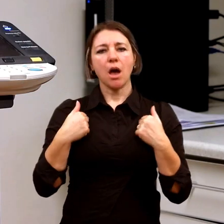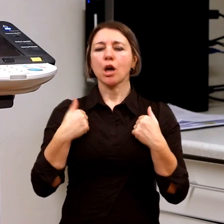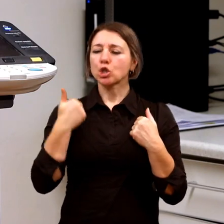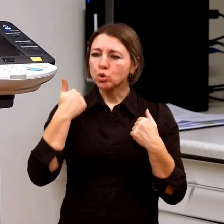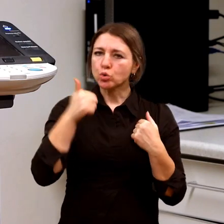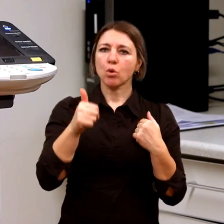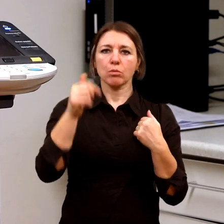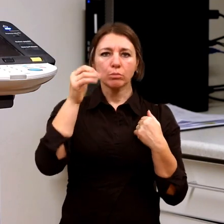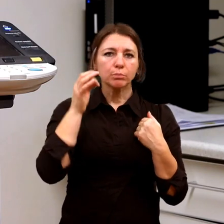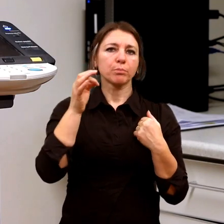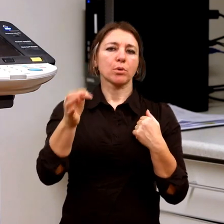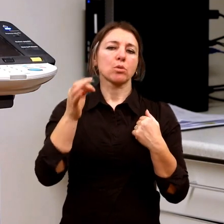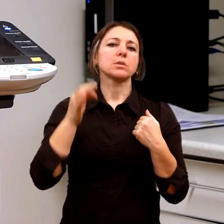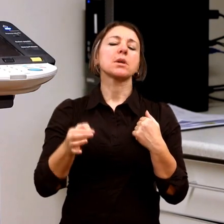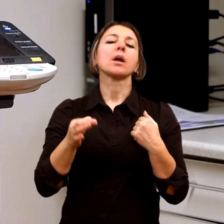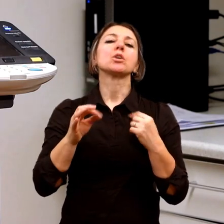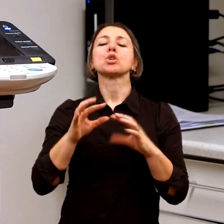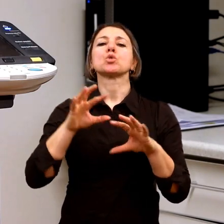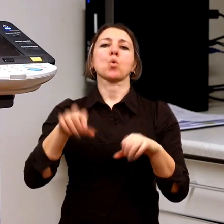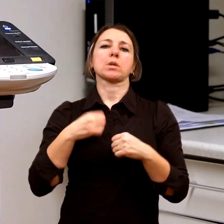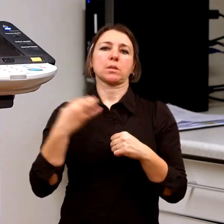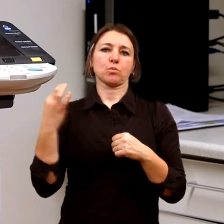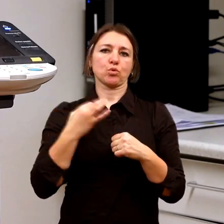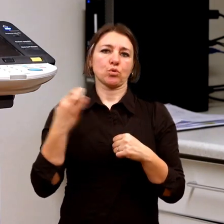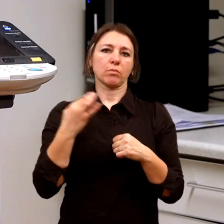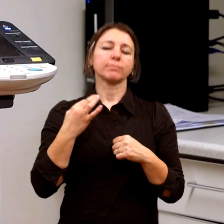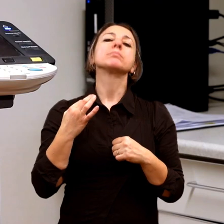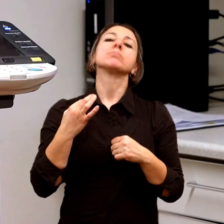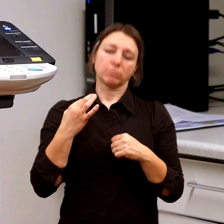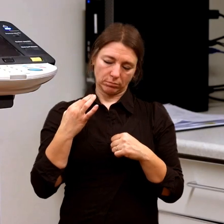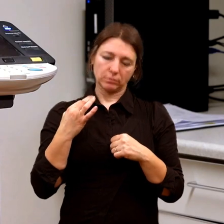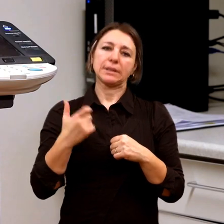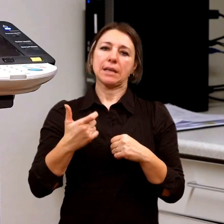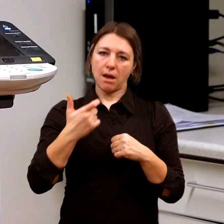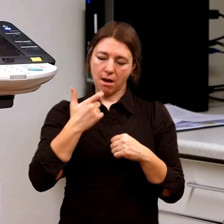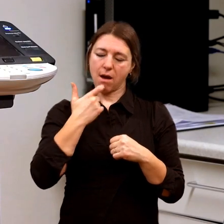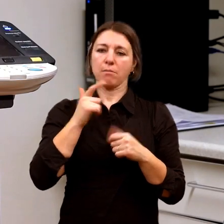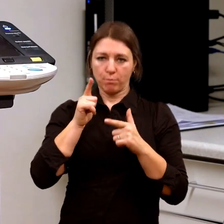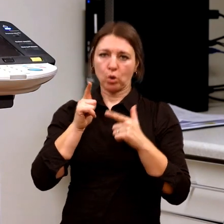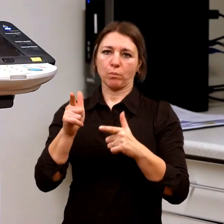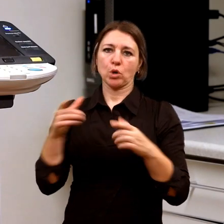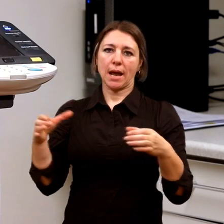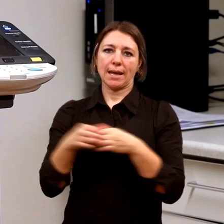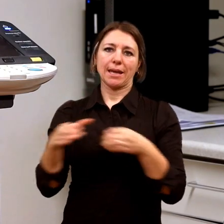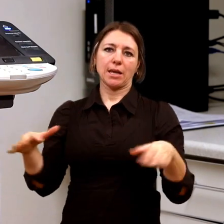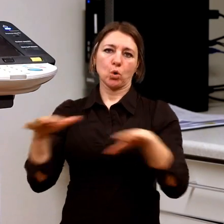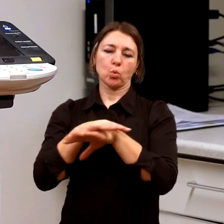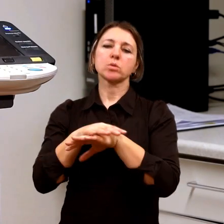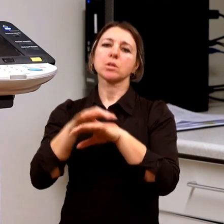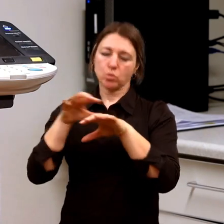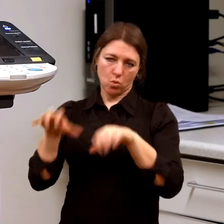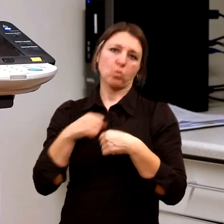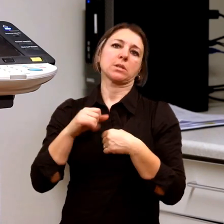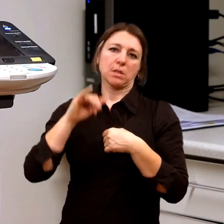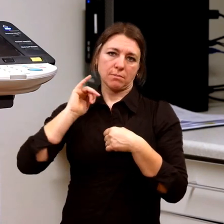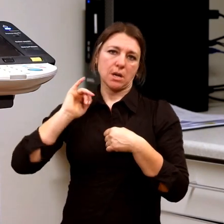člověk s určitými zkušenostmi, jsem pro principiální přijetí inkluze. Ale inkluze, to je,